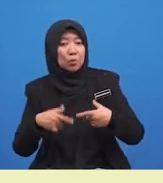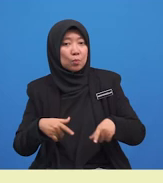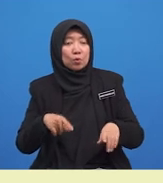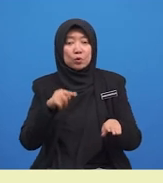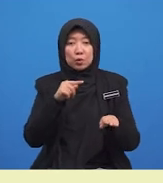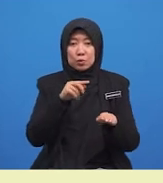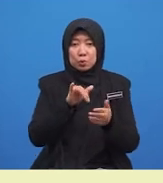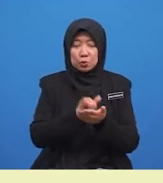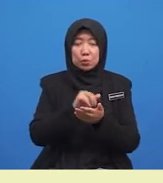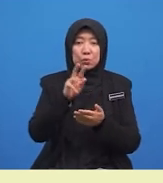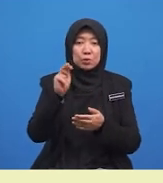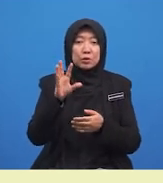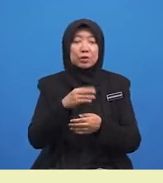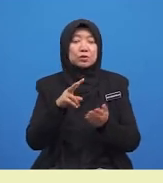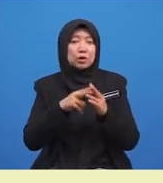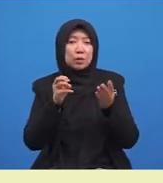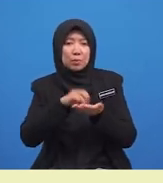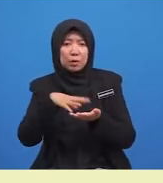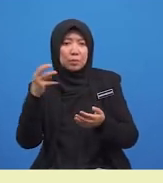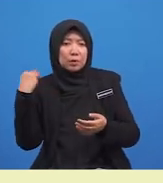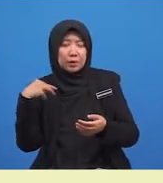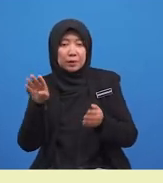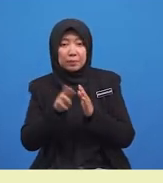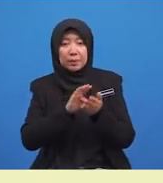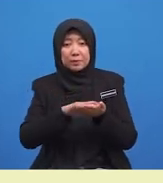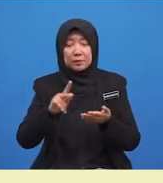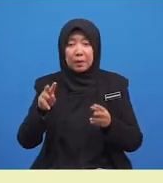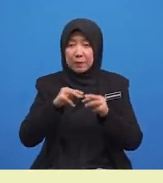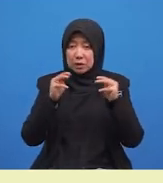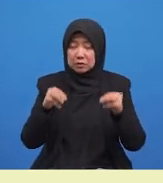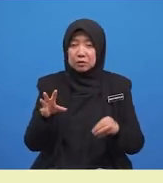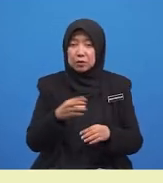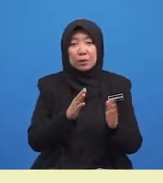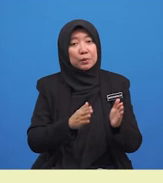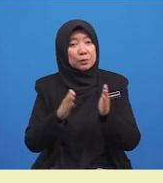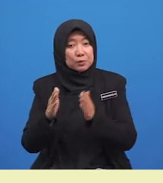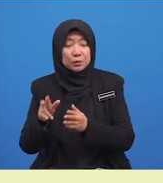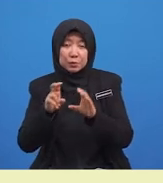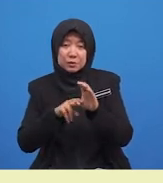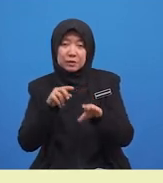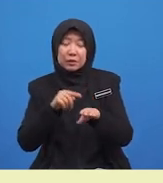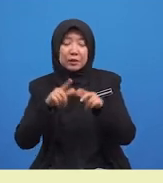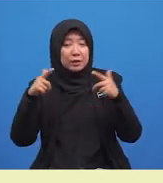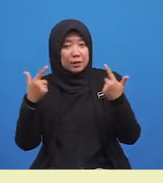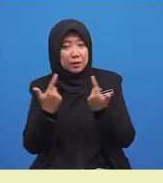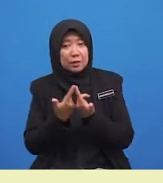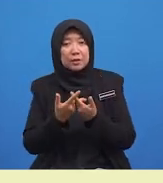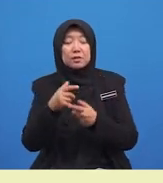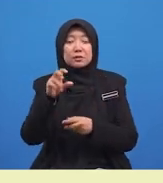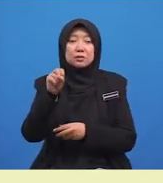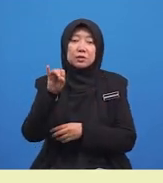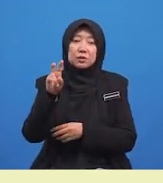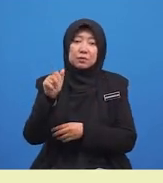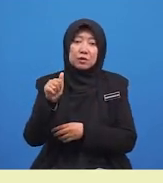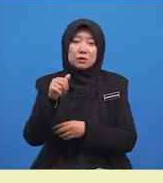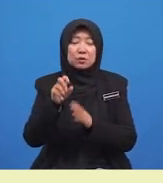Mereka membersihkan meja dan menyusun kerusi di kelas. Siva seorang